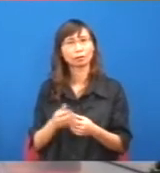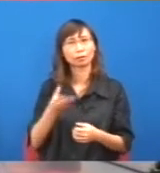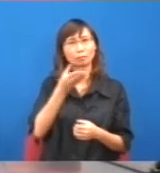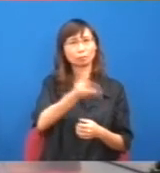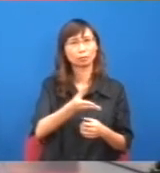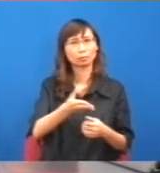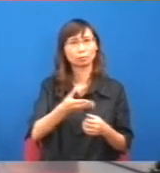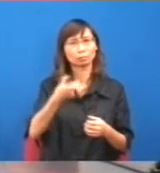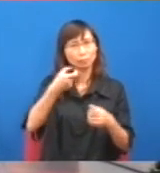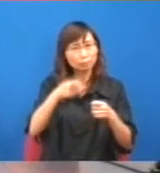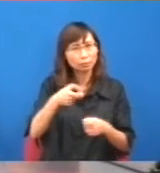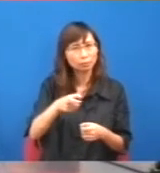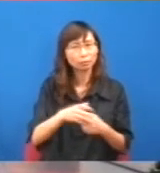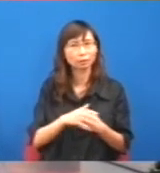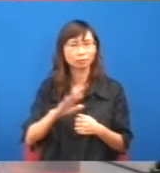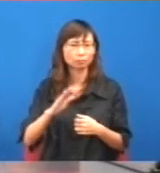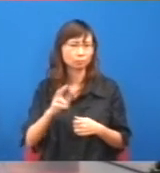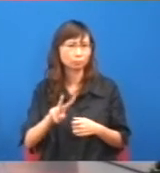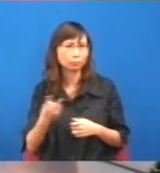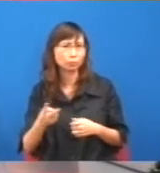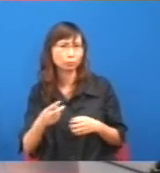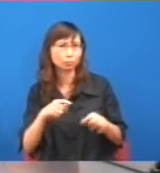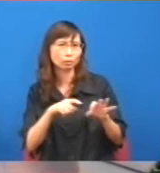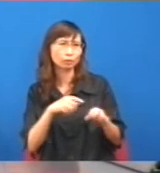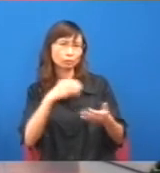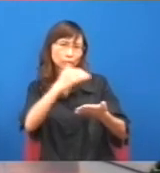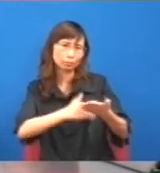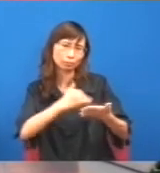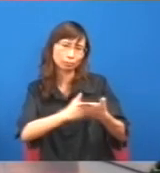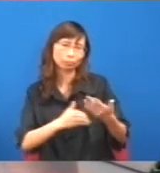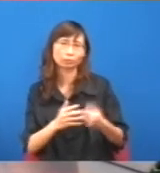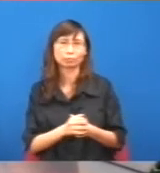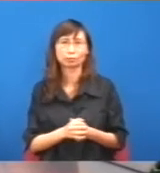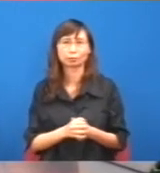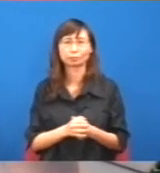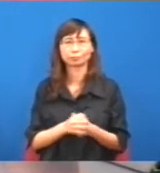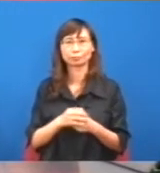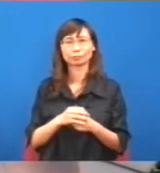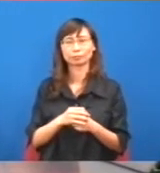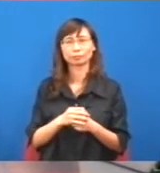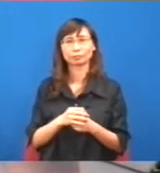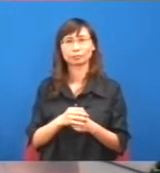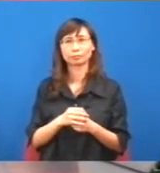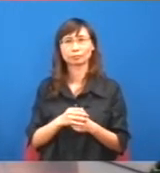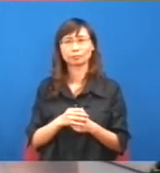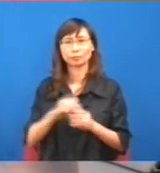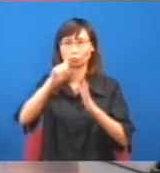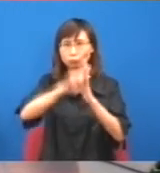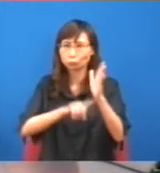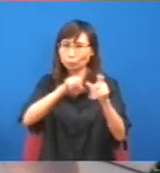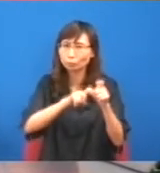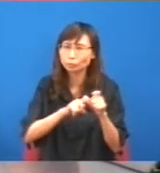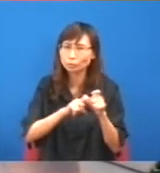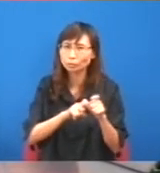是蕩然無損,第二個就是說,由於最低工資,令到最沒有意價能力的